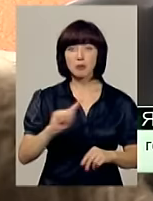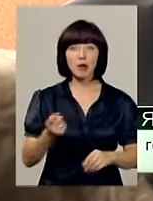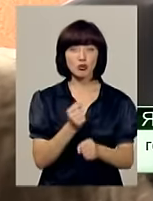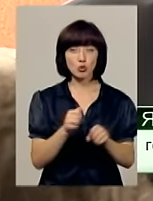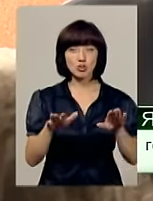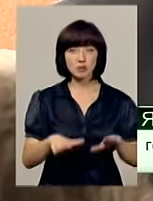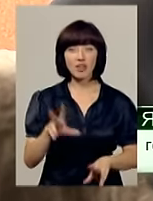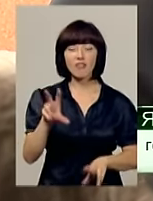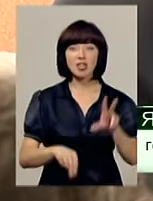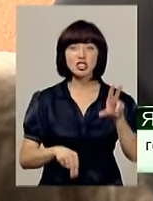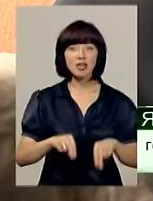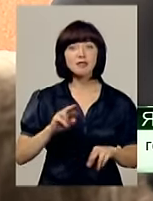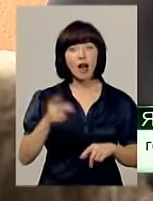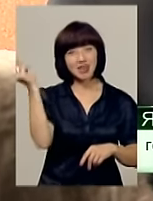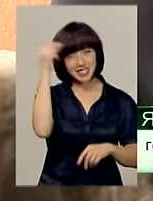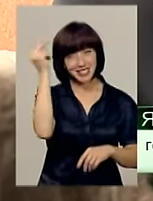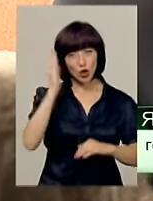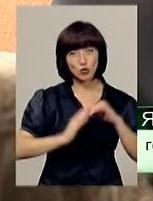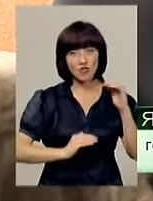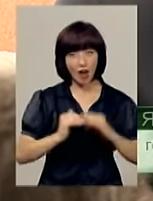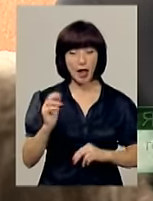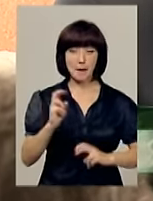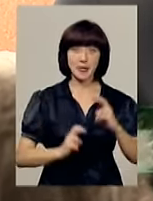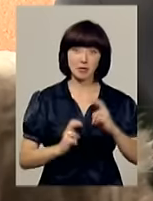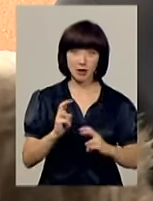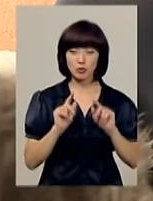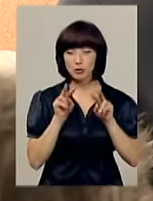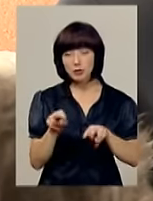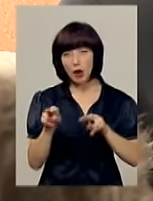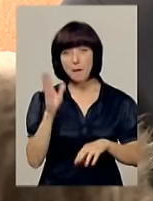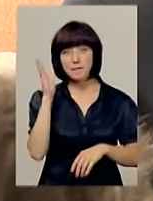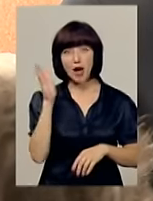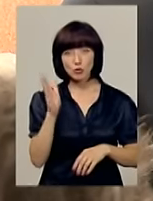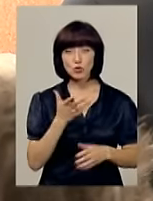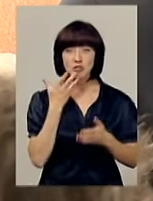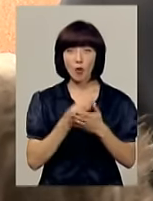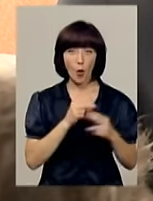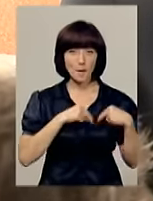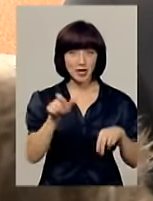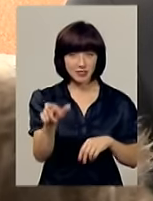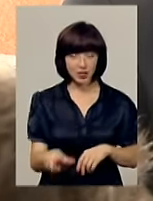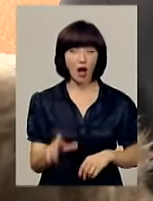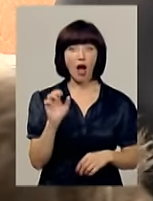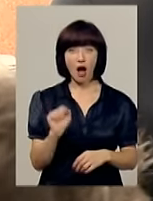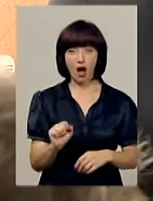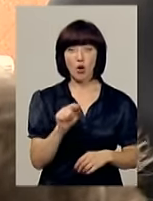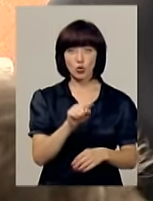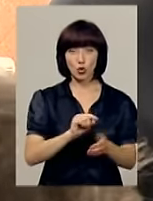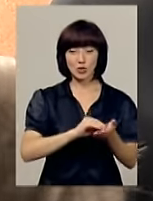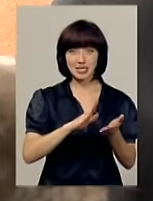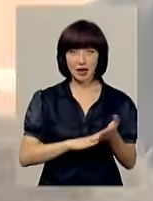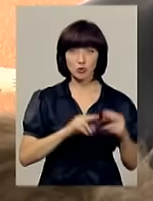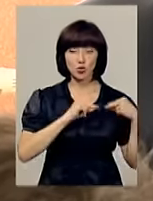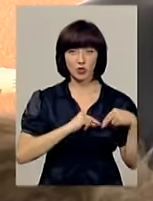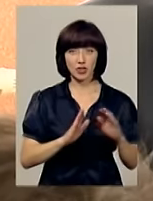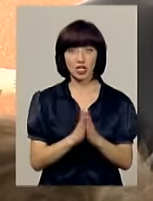місце, воно буде рахуватися як стажування, підприємство вже буде придивлятися до майбутнього спеціаліста, а в нього вже в запис буде йти в